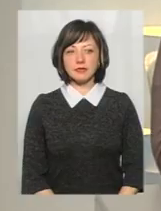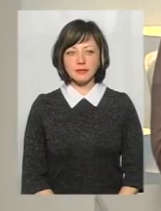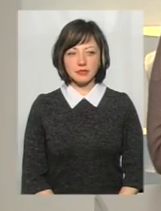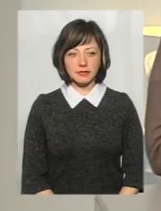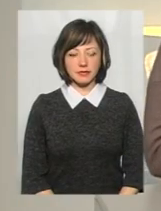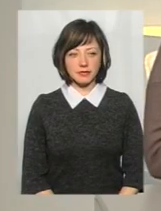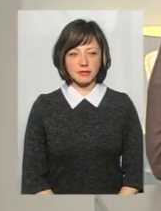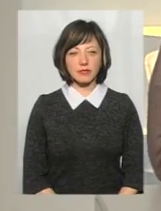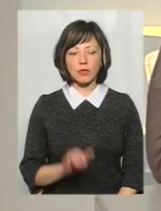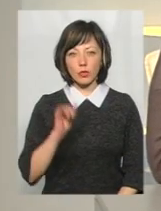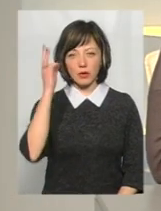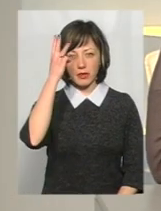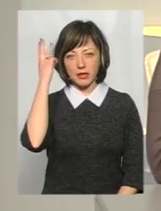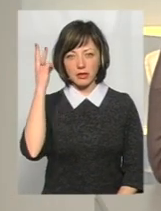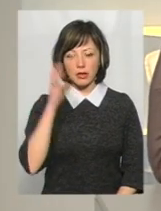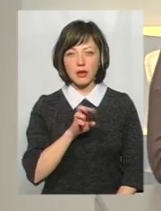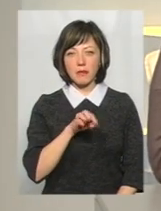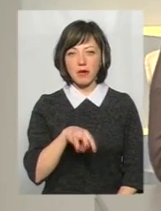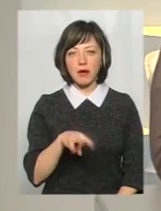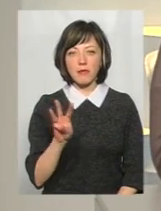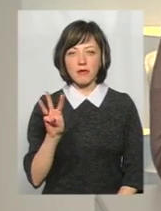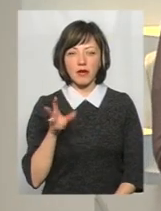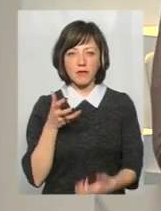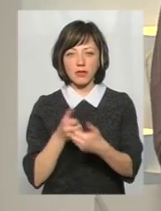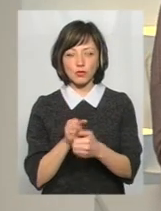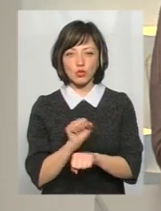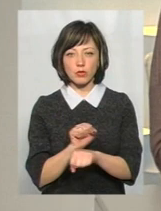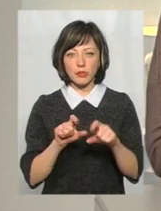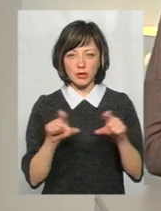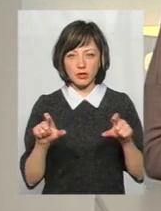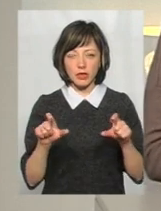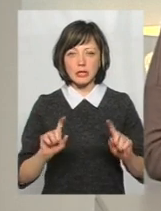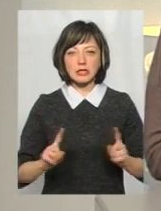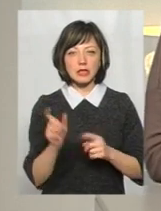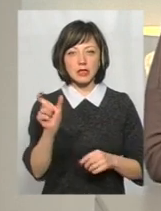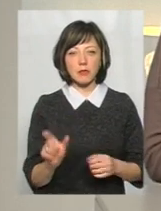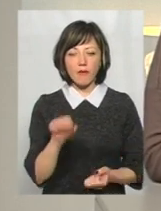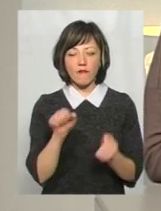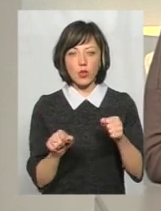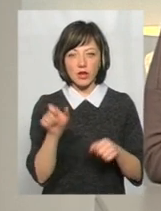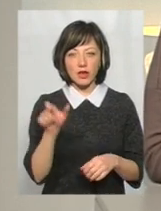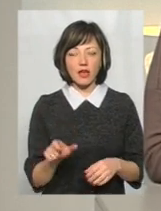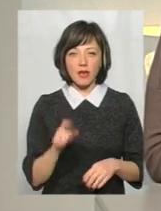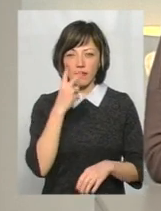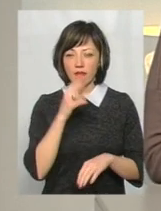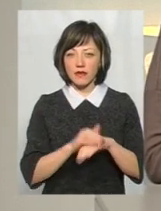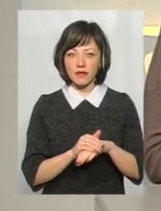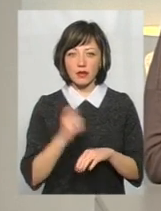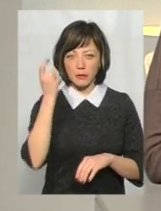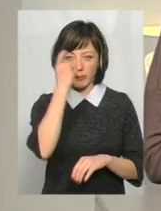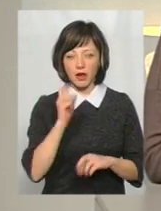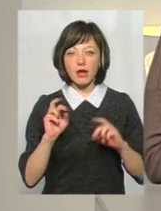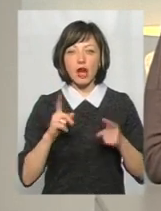У Хмельницькому БМВ врізався у зупинку. Затриманий згодом водій виявився на підпитку, як